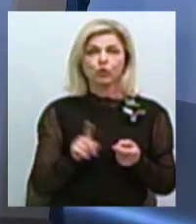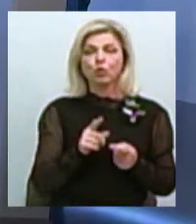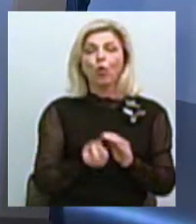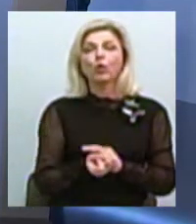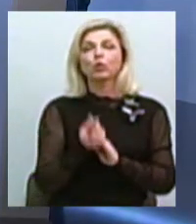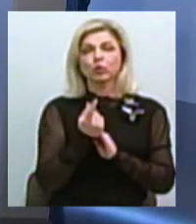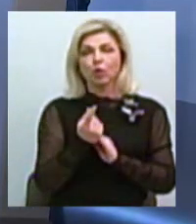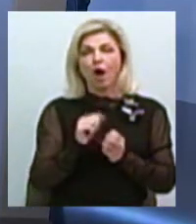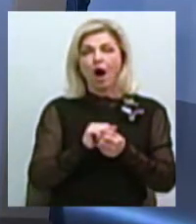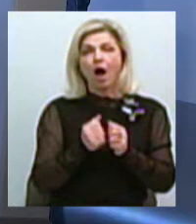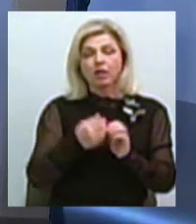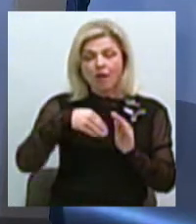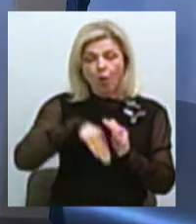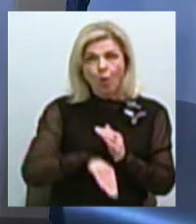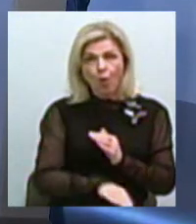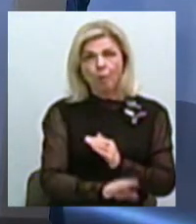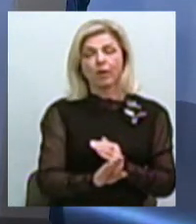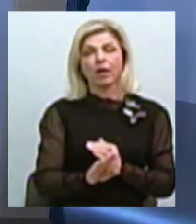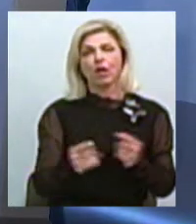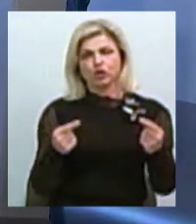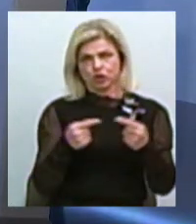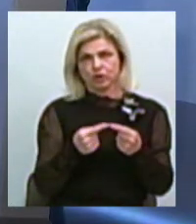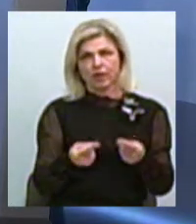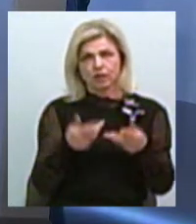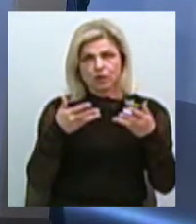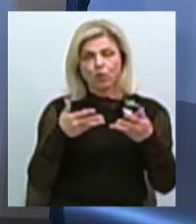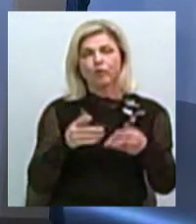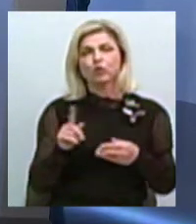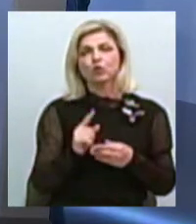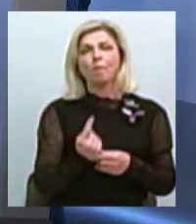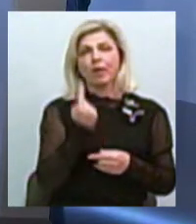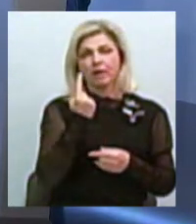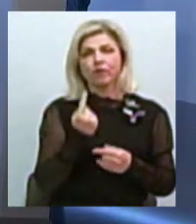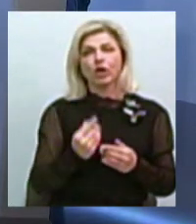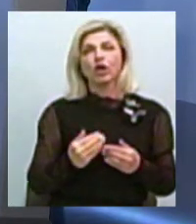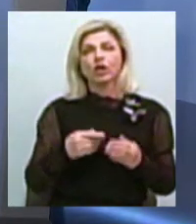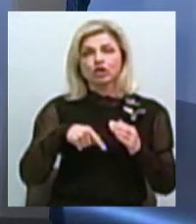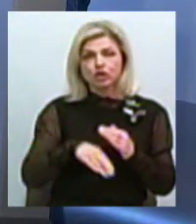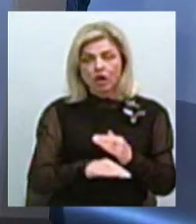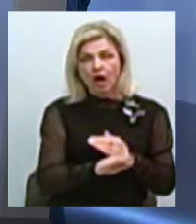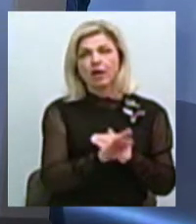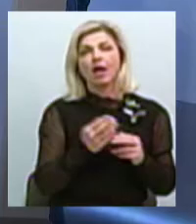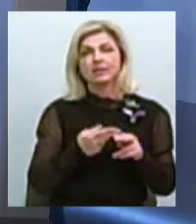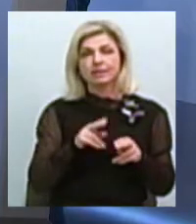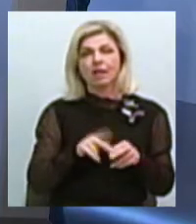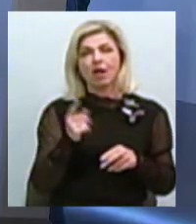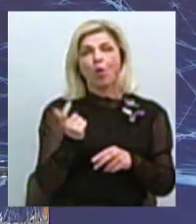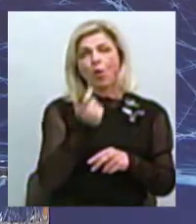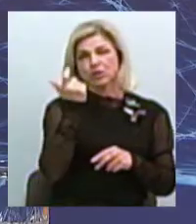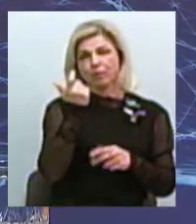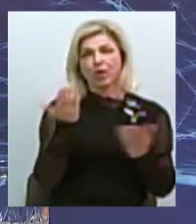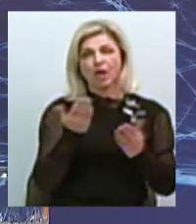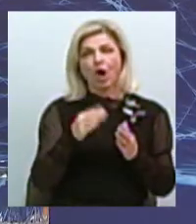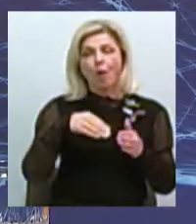катакомб, тобто на сьогоднішній день, чітко з'ясовано, що перший шар катакомб – це, скоріше за все, господарські якісь